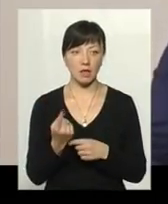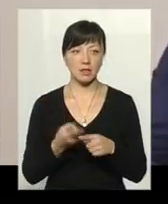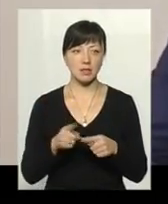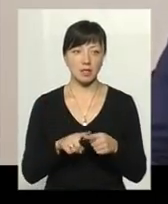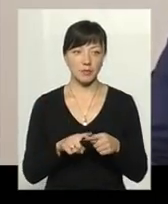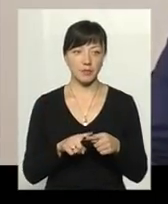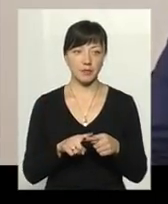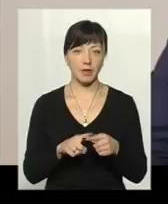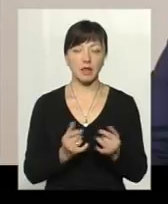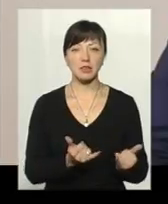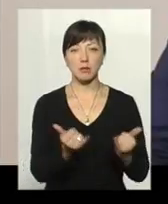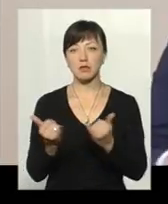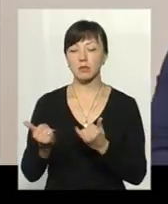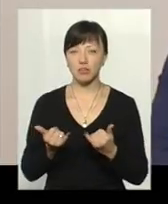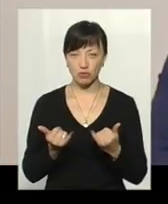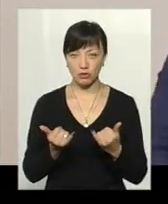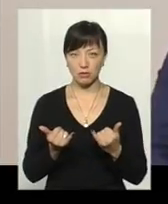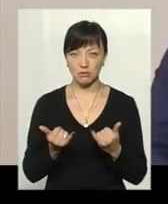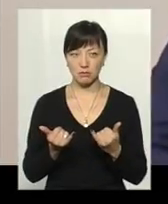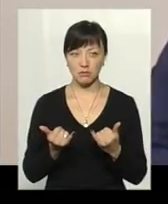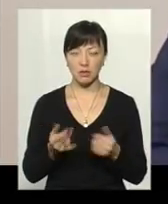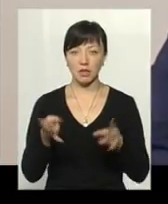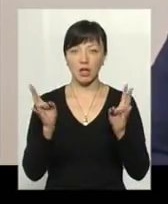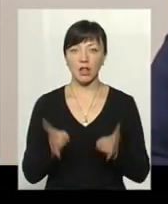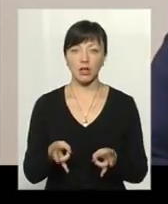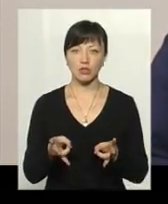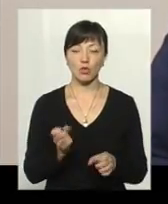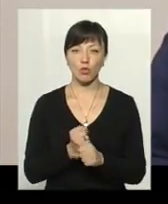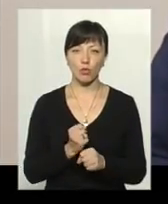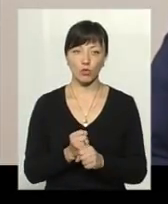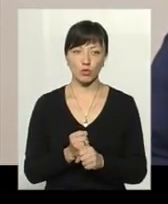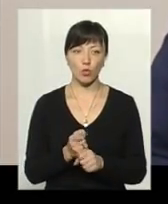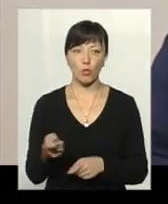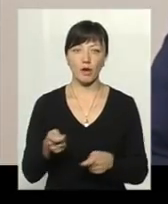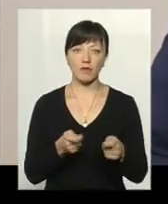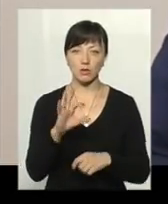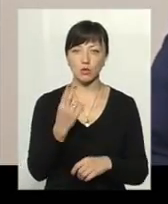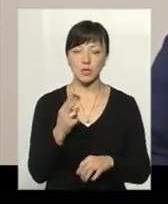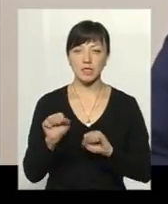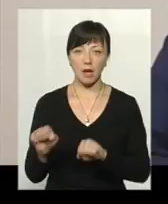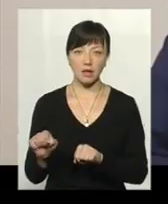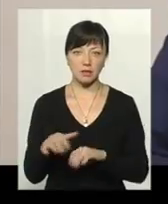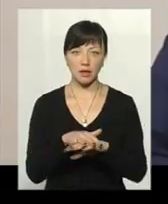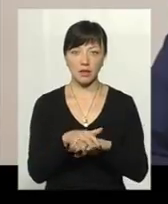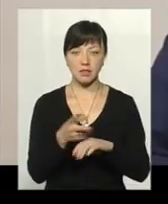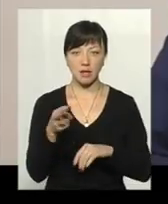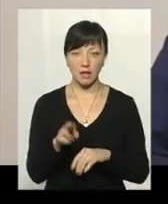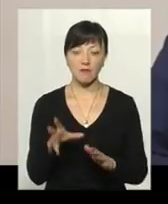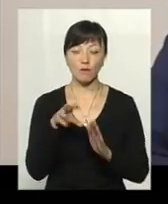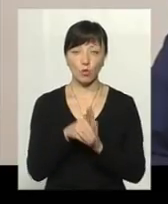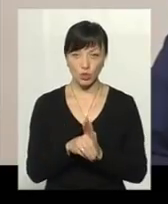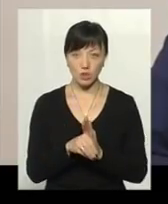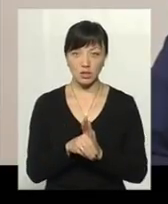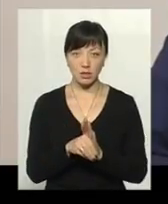це забезпечення належної роботи управління соціального захисту населення, в тому